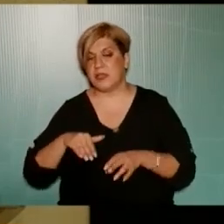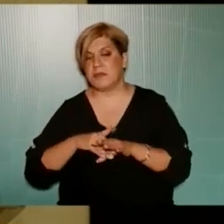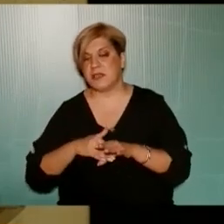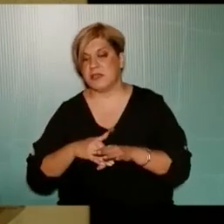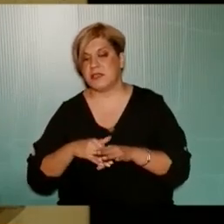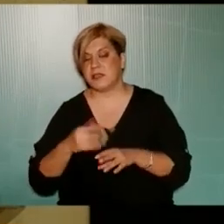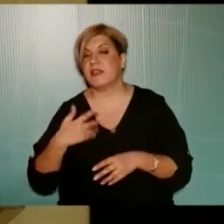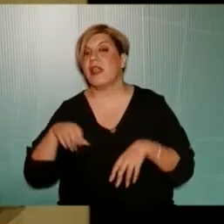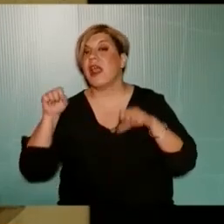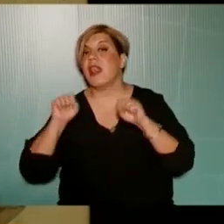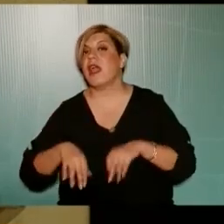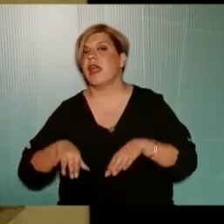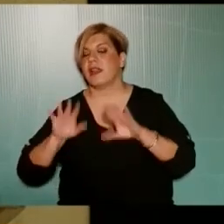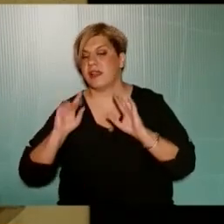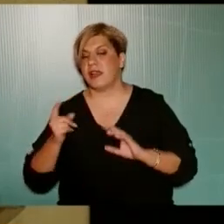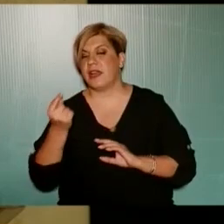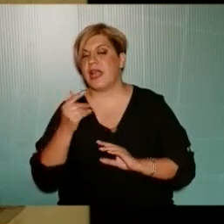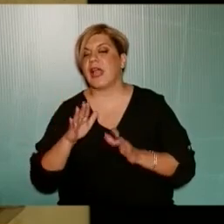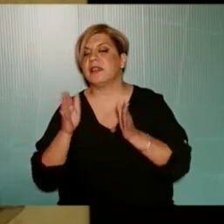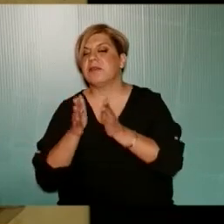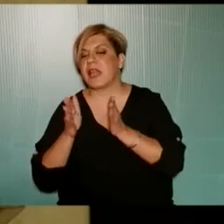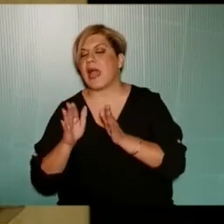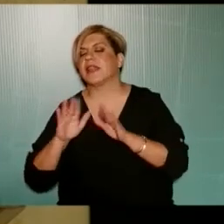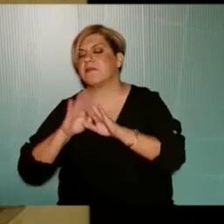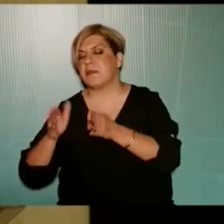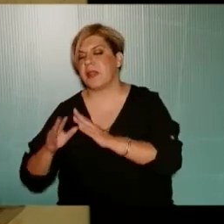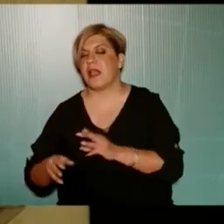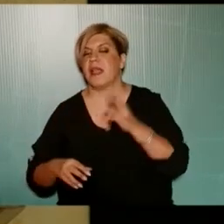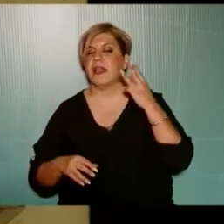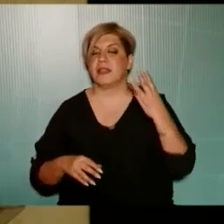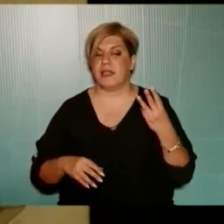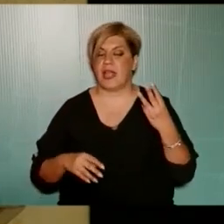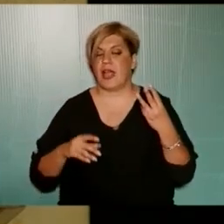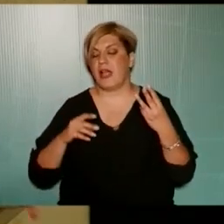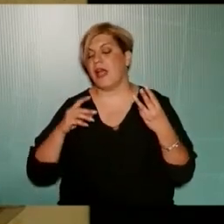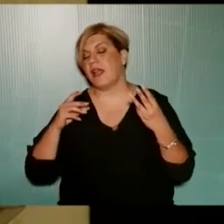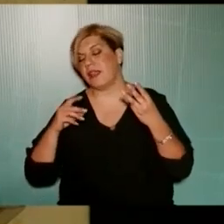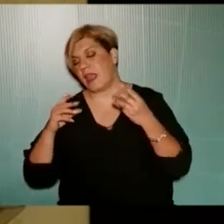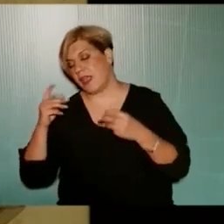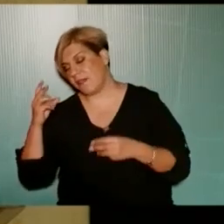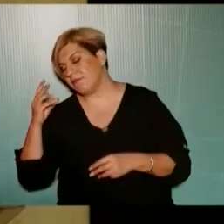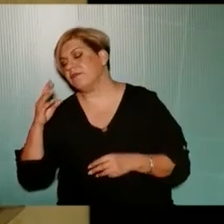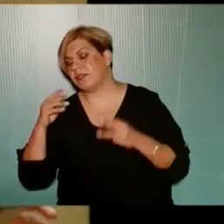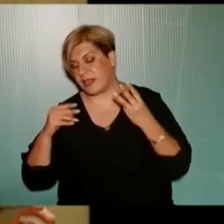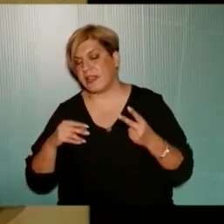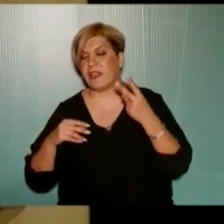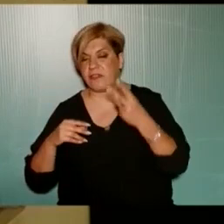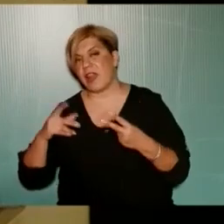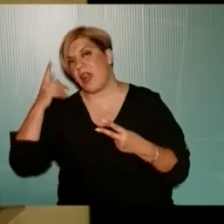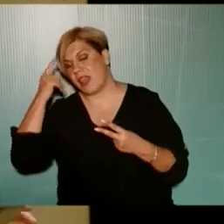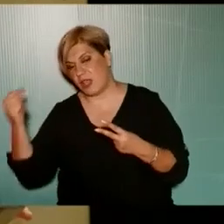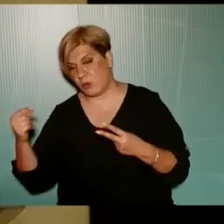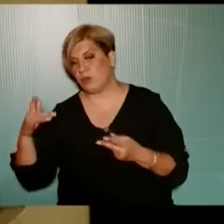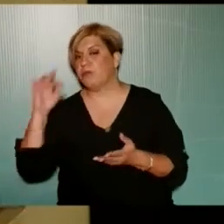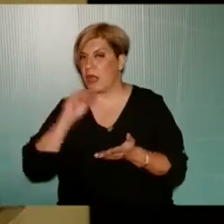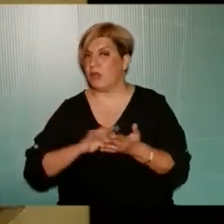του Υπουργείου Δεν ενέκριναν ολιγομελή τμήματα Στη Β και Γ τάξη Σε έξι ή εφτά τώρα σε έξι Λίκεια πάλι